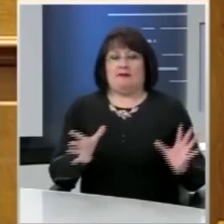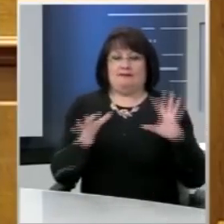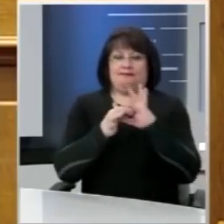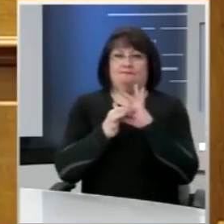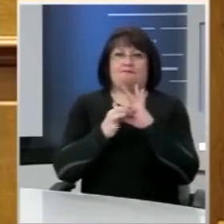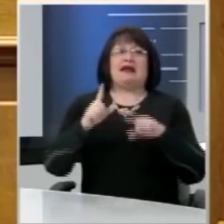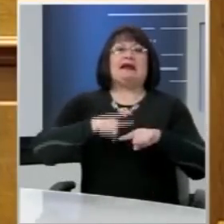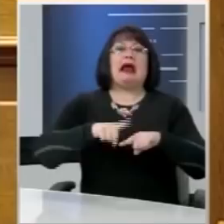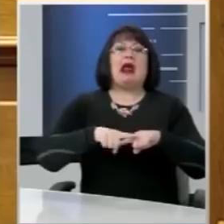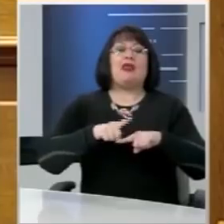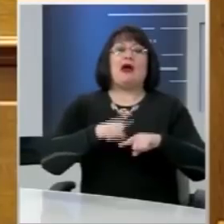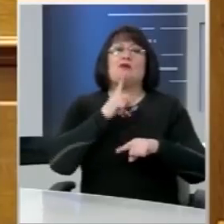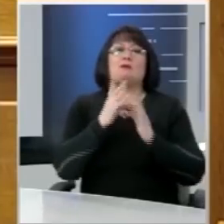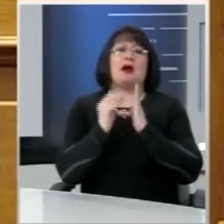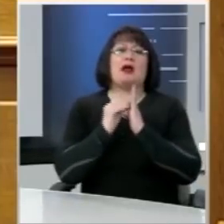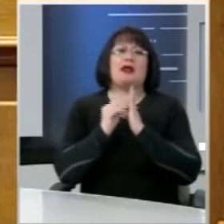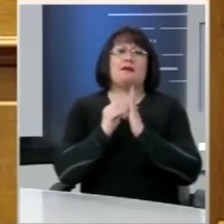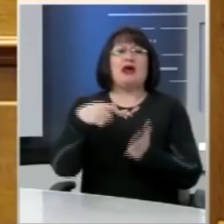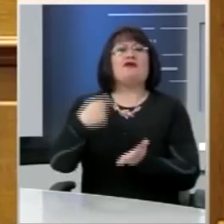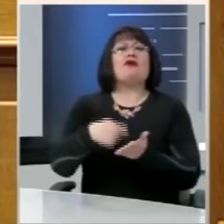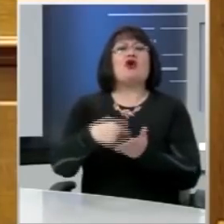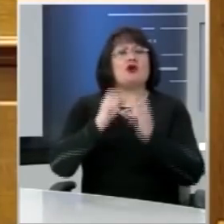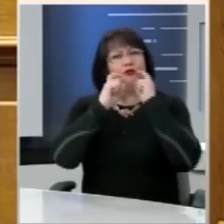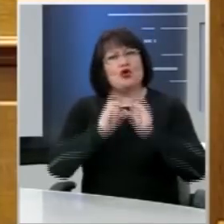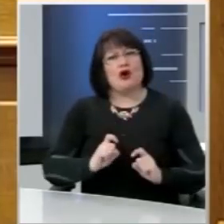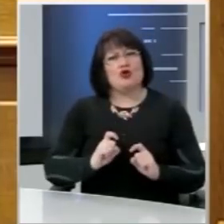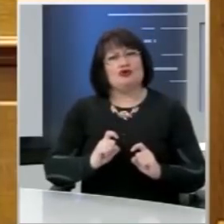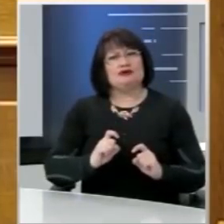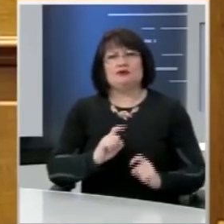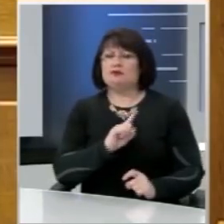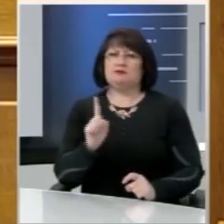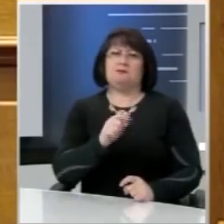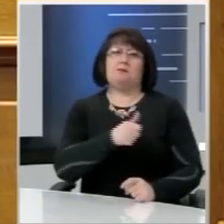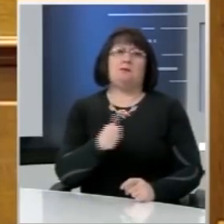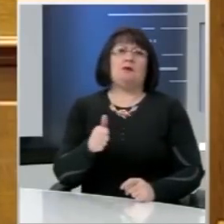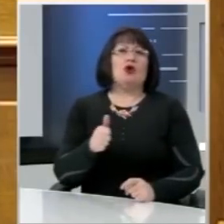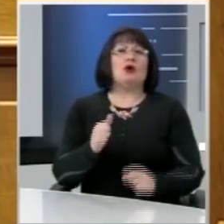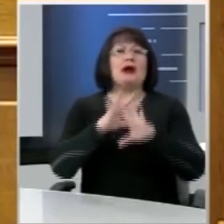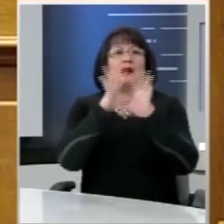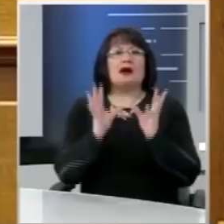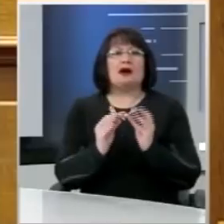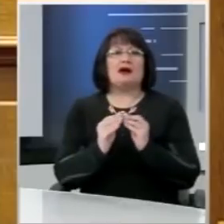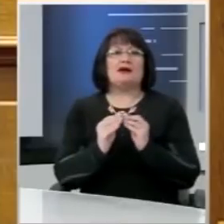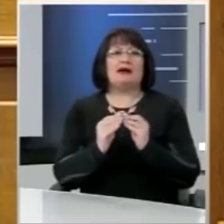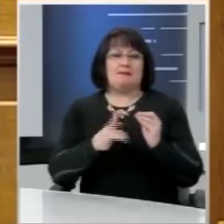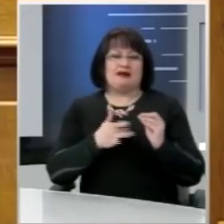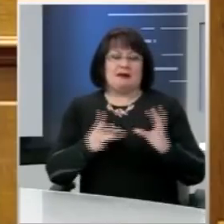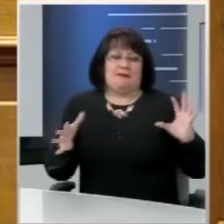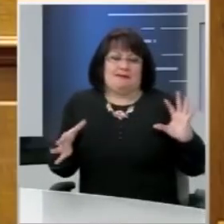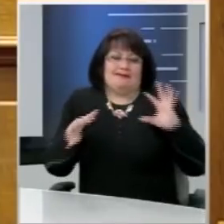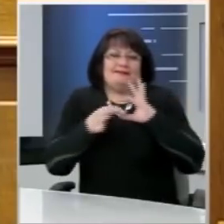με την Ελλάδα, όπως παραδείγματος χάρη φορολογικών υποχρεώσεων και όχι απλά ενός γενικά ψυχικού δεσμού.